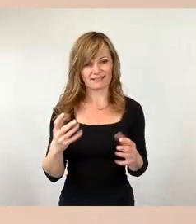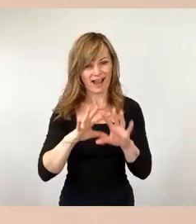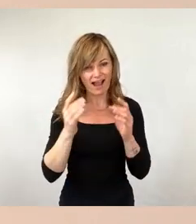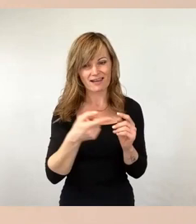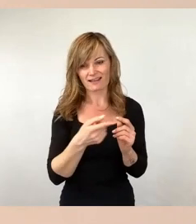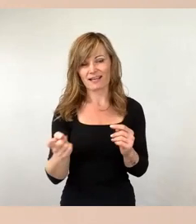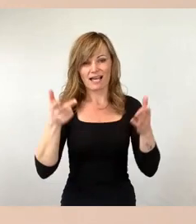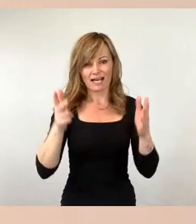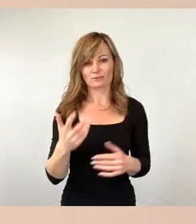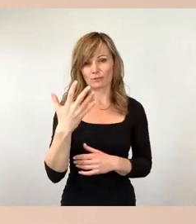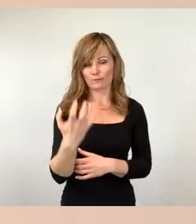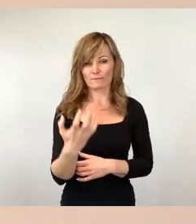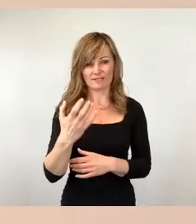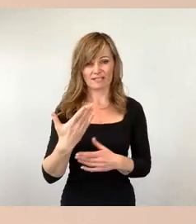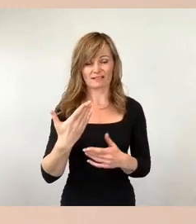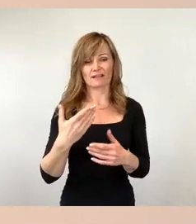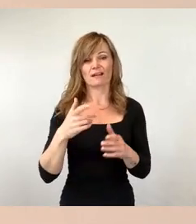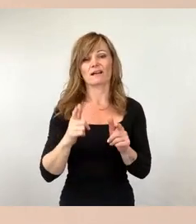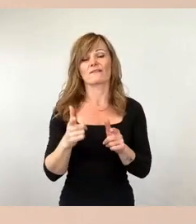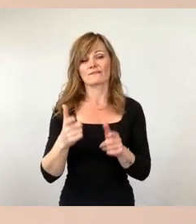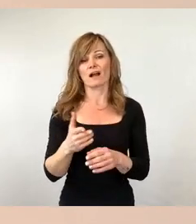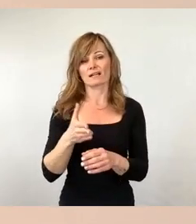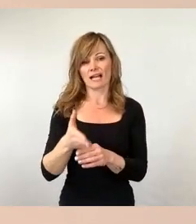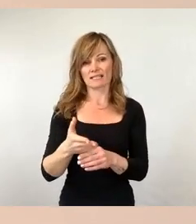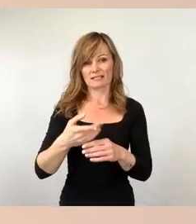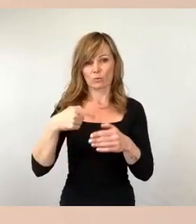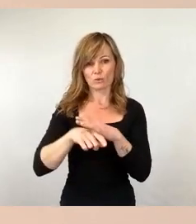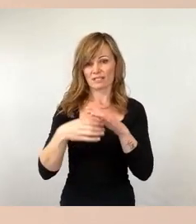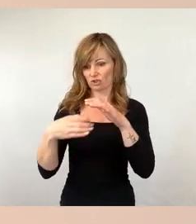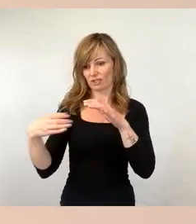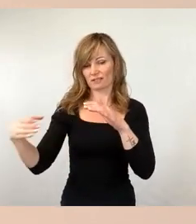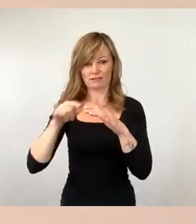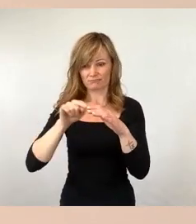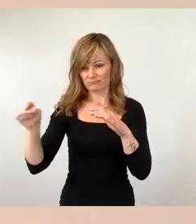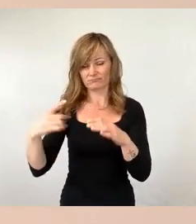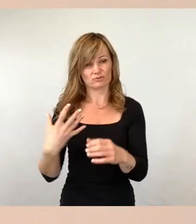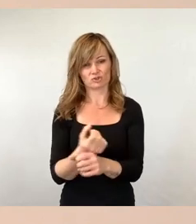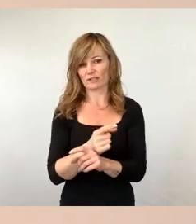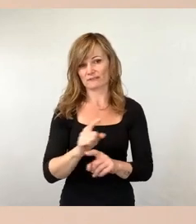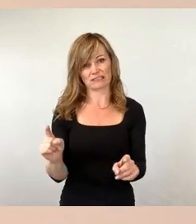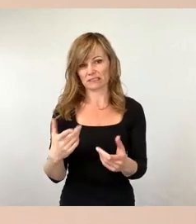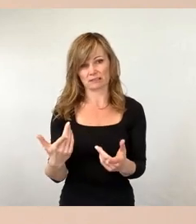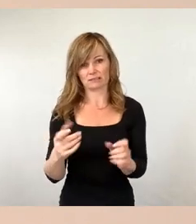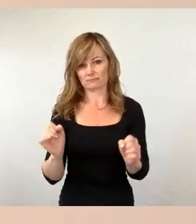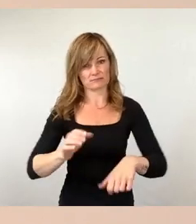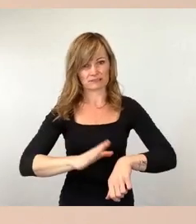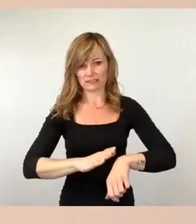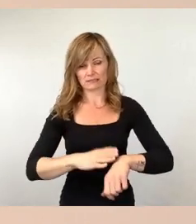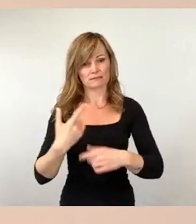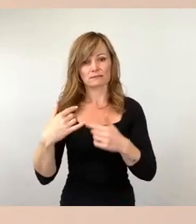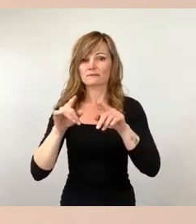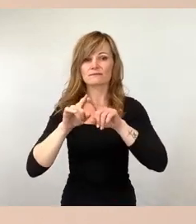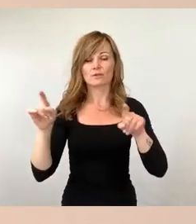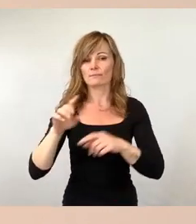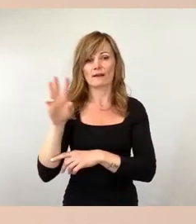Fahrgastunterstände ausgetauscht haben. Das ist nicht zu schaffen. Dafür liegen uns auch von der Firma Wall auch noch gar nicht genug entsprechende Bauanträge vor,